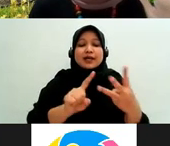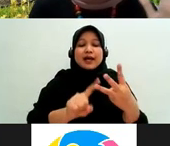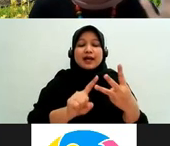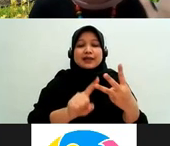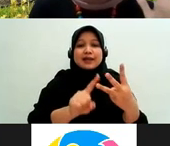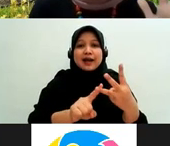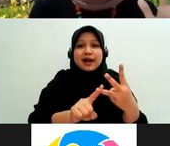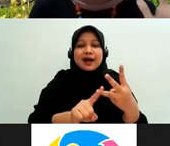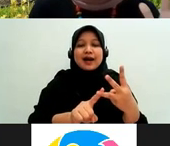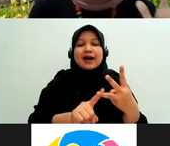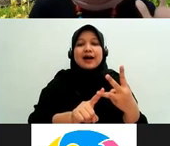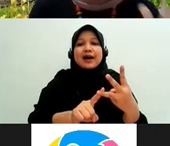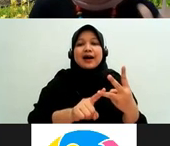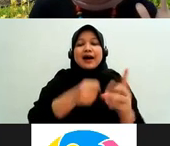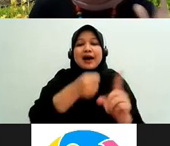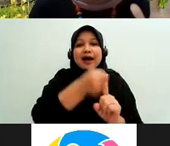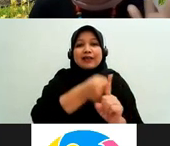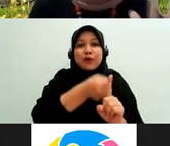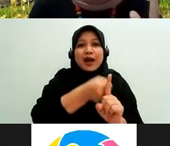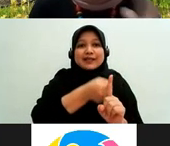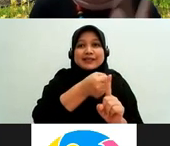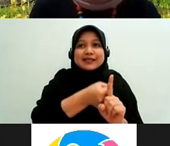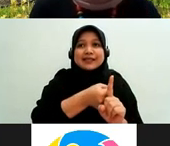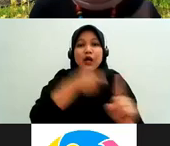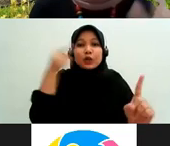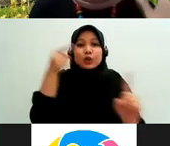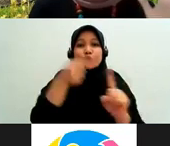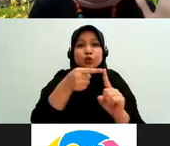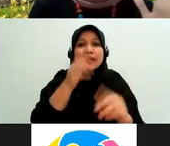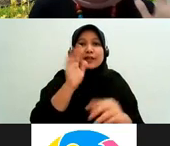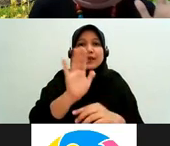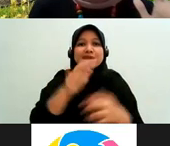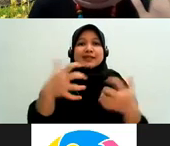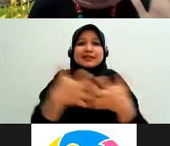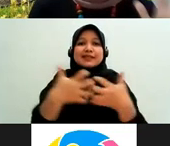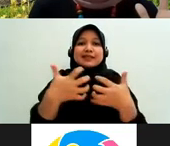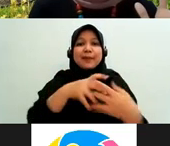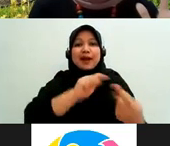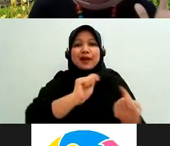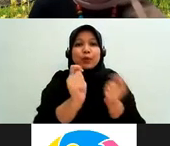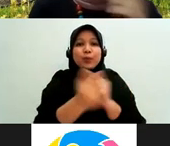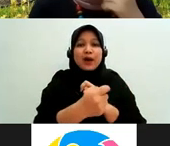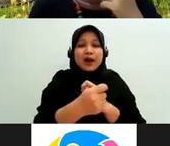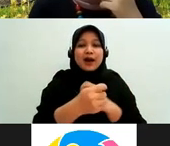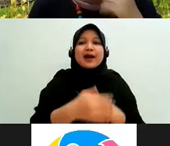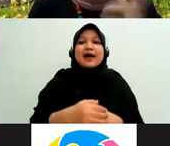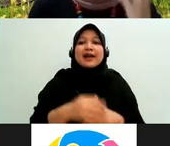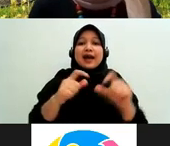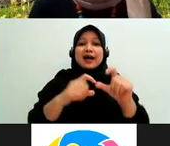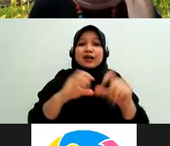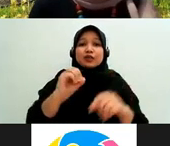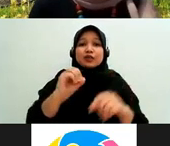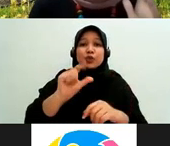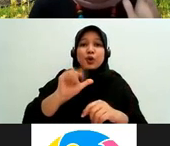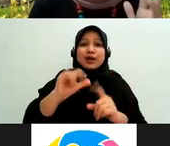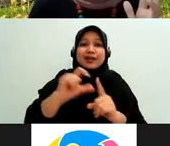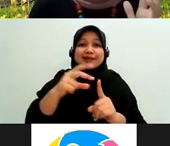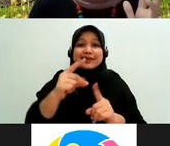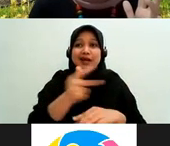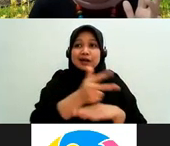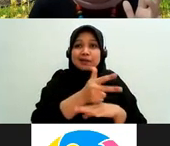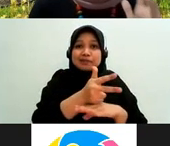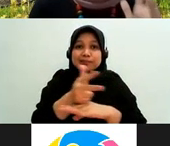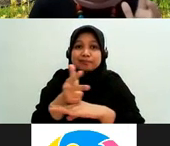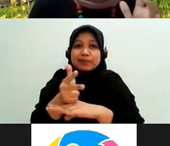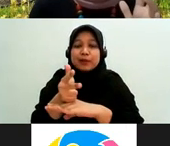sorry advokasi yang sifatnya adalah perubahan sistemik nah peliputan solider itu menurut saya even ketika